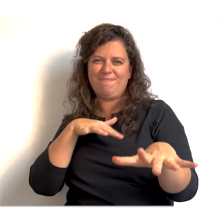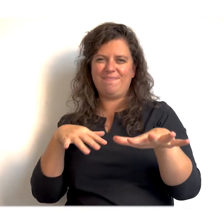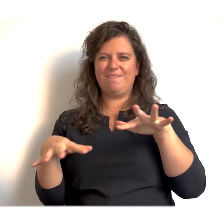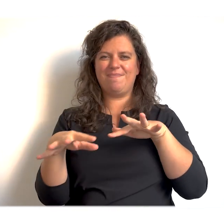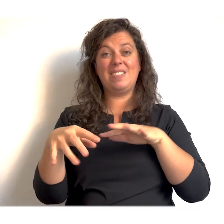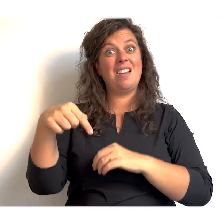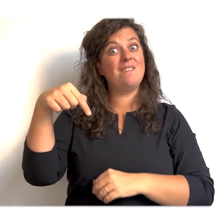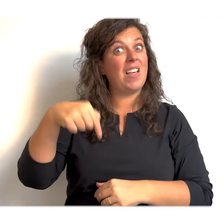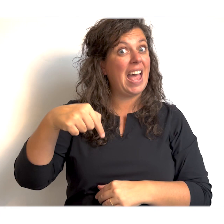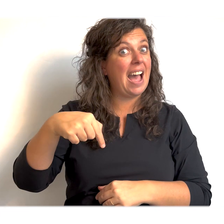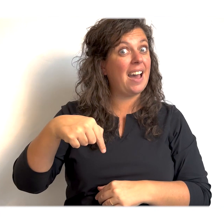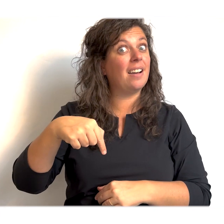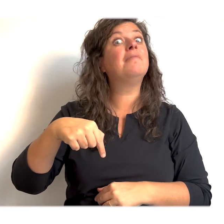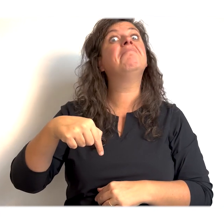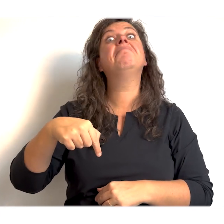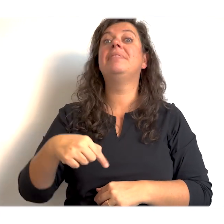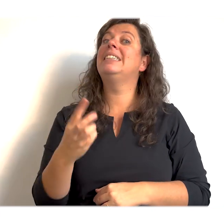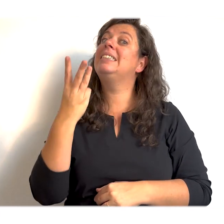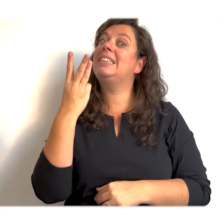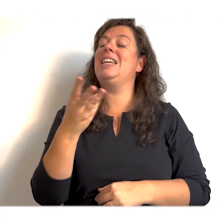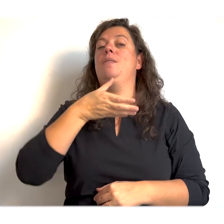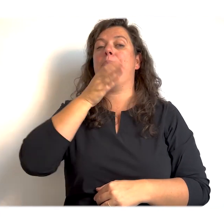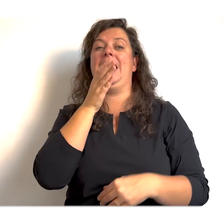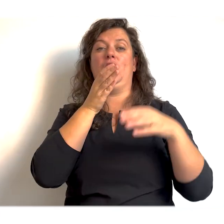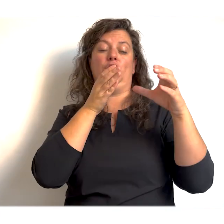Vandaag heb ik drie bekers.